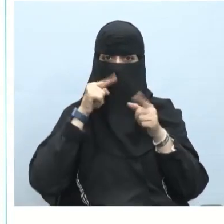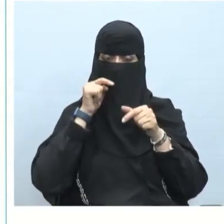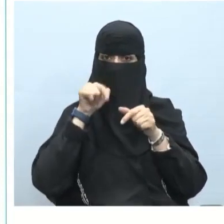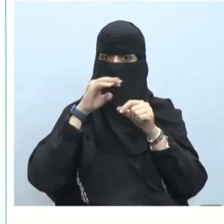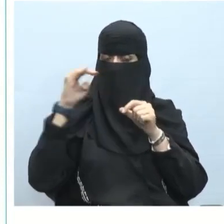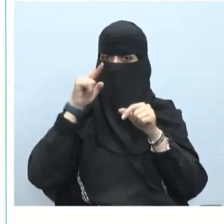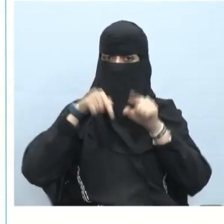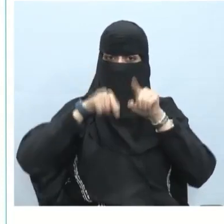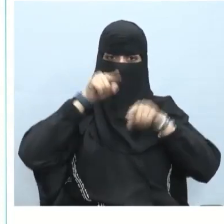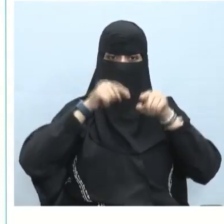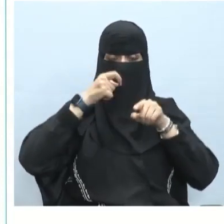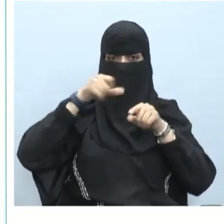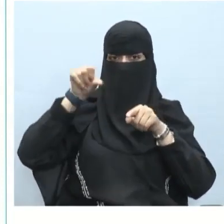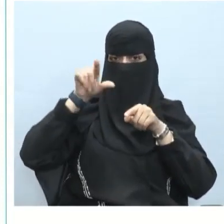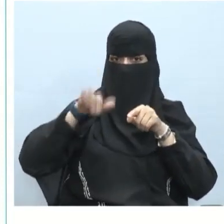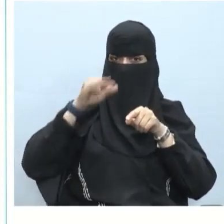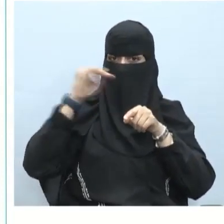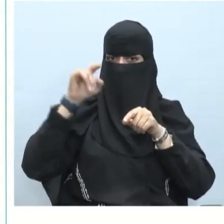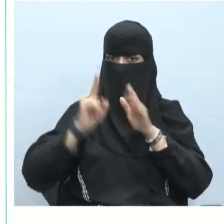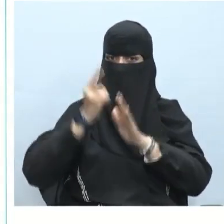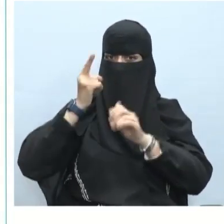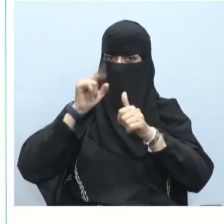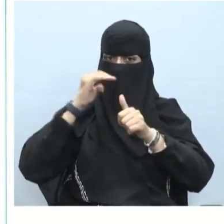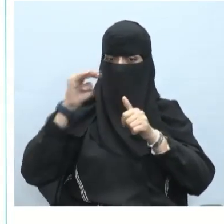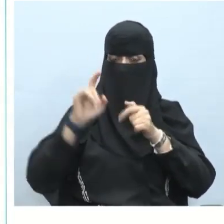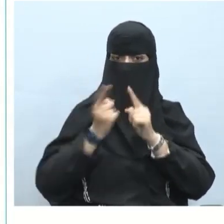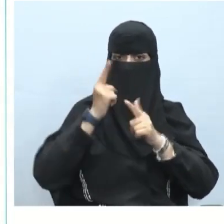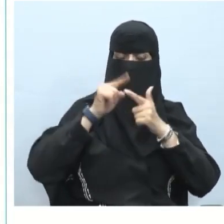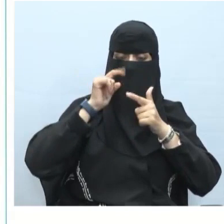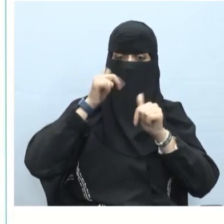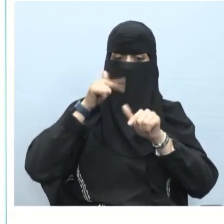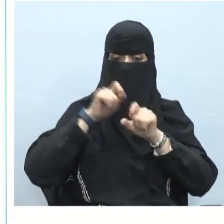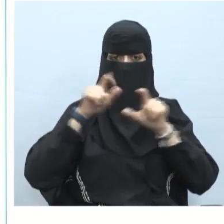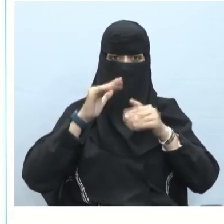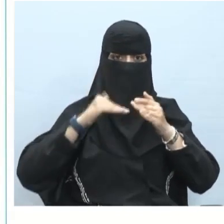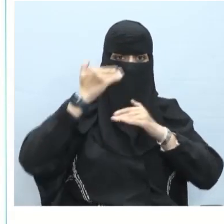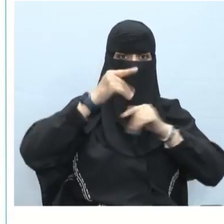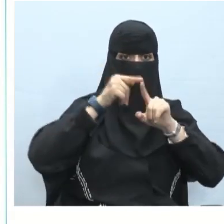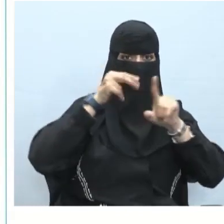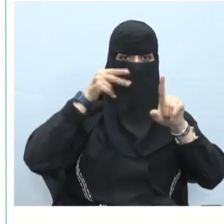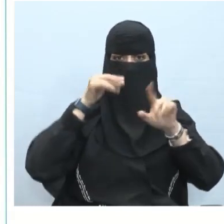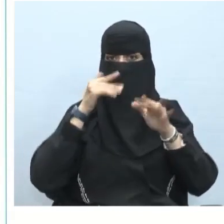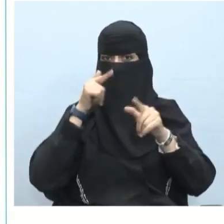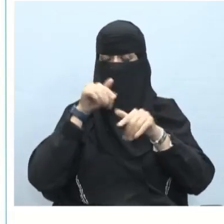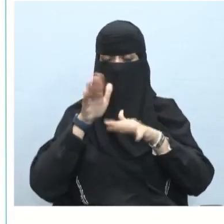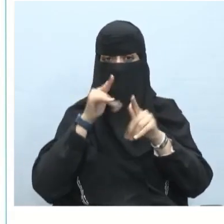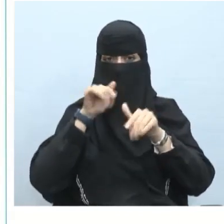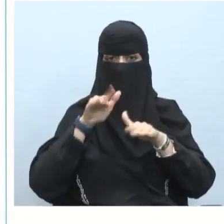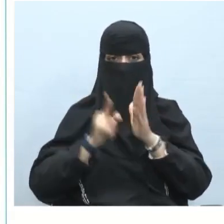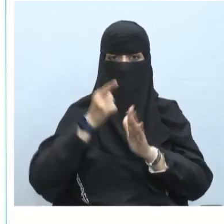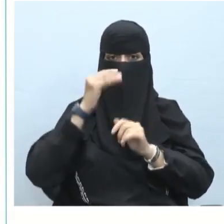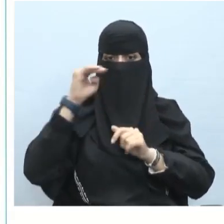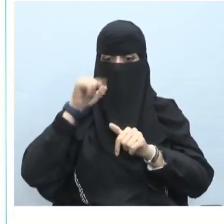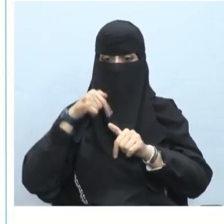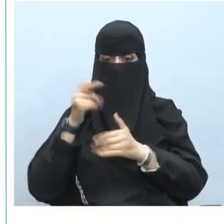أميز بين الواو في جملتين وأبين موقع ما بعدها من الإعراب فيما يأتي الجملة